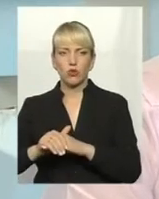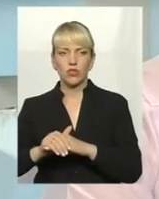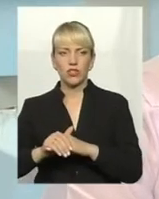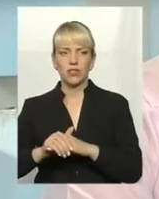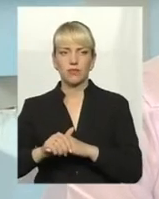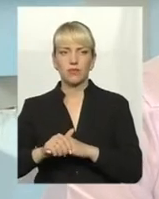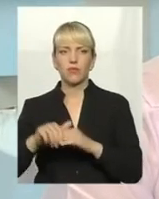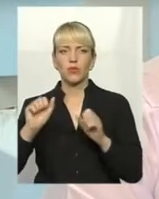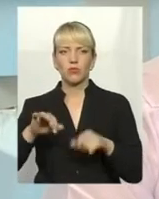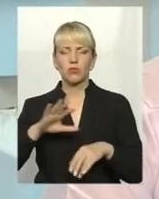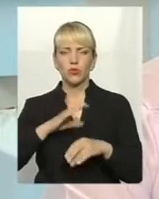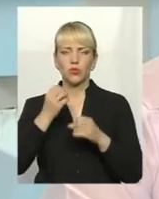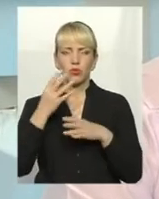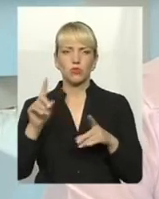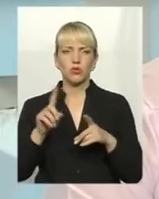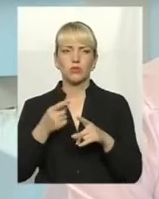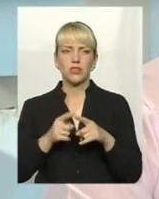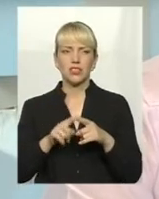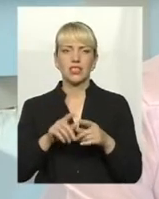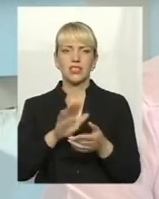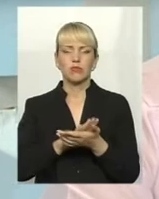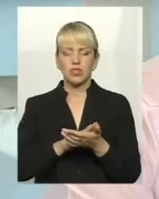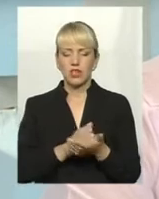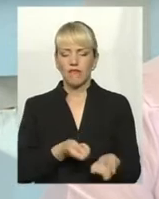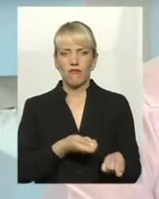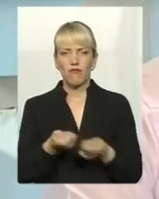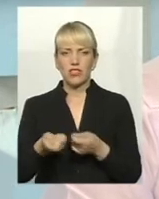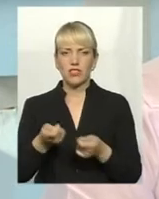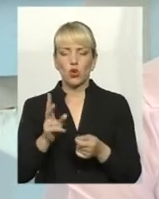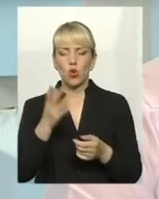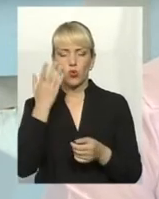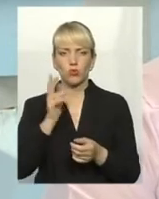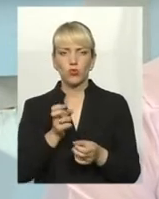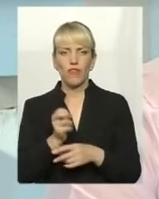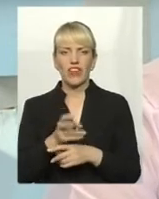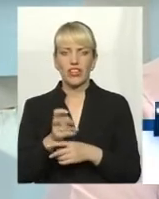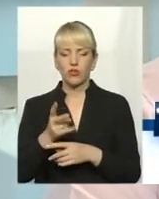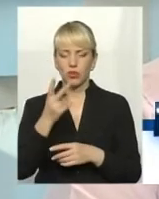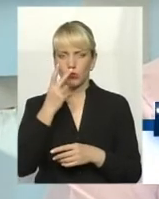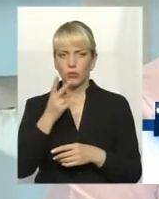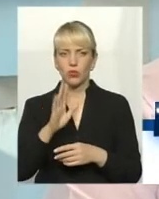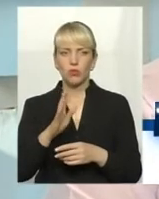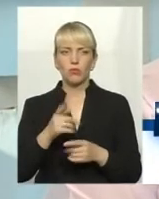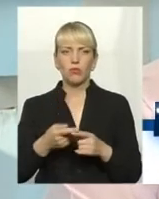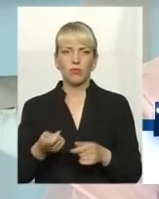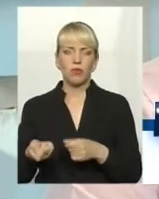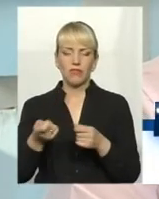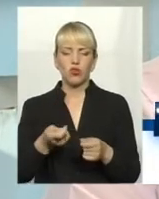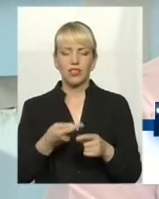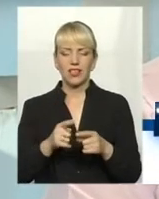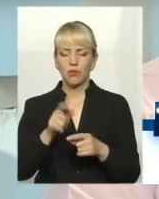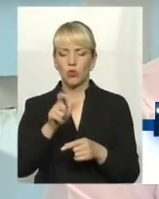Може, не добре буде, коли ми будемо те сміття, що люди вивезли, викинули, то ми саме те сміття можемо привозити тим людям, які це привезли,